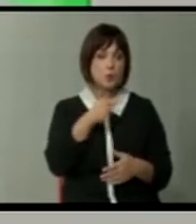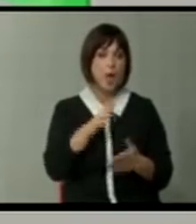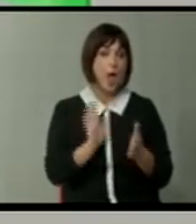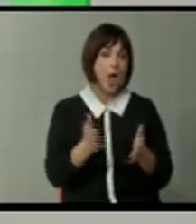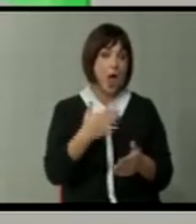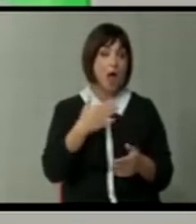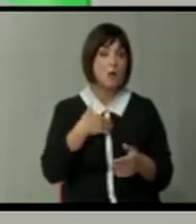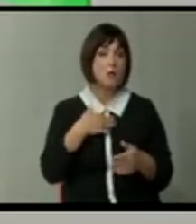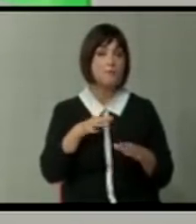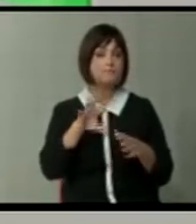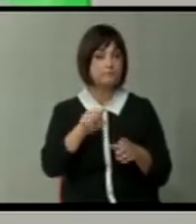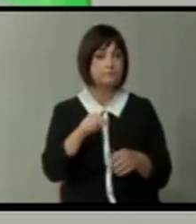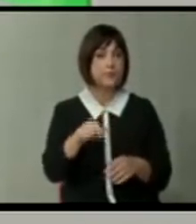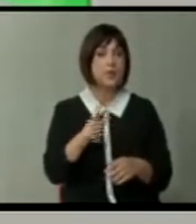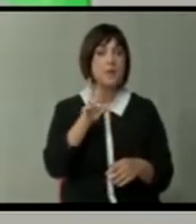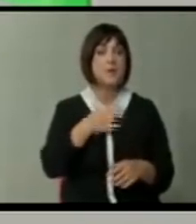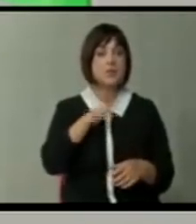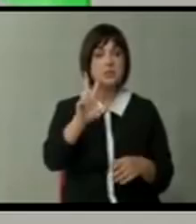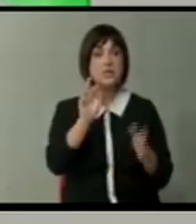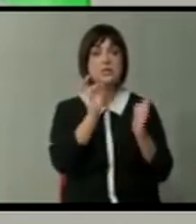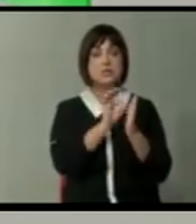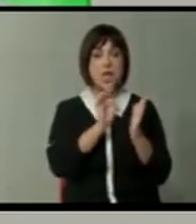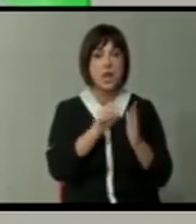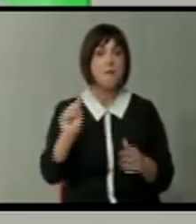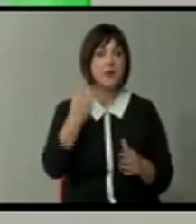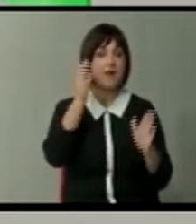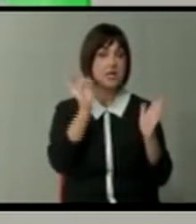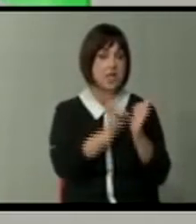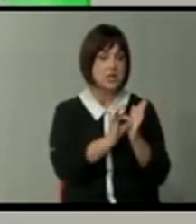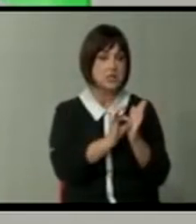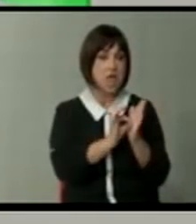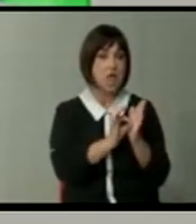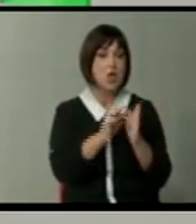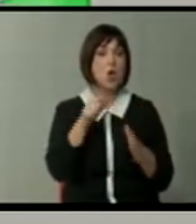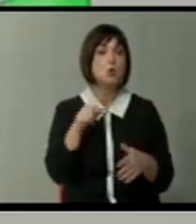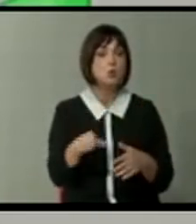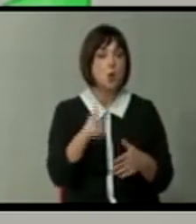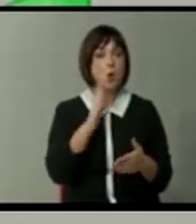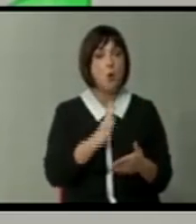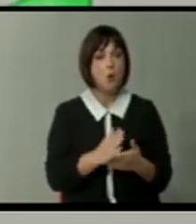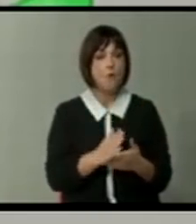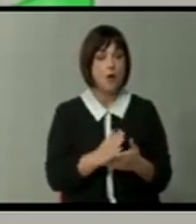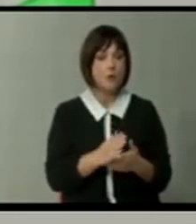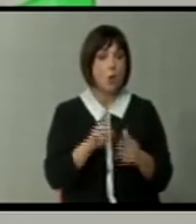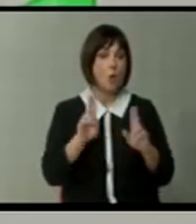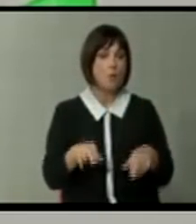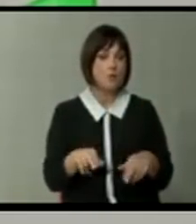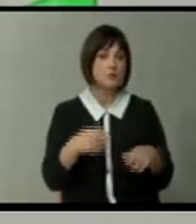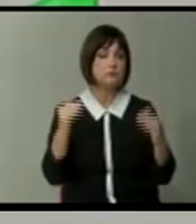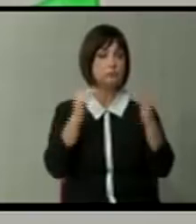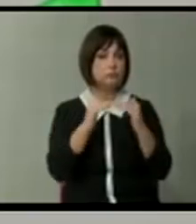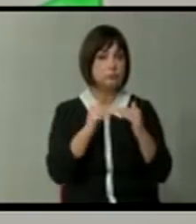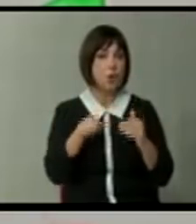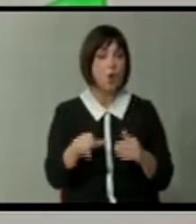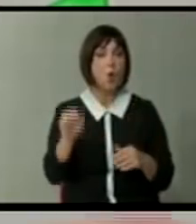че, ако е присутна во регион, три цели. Првата цел, за че, со тоа, евентуалниот компромис